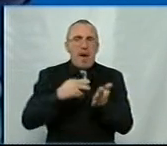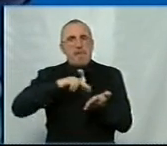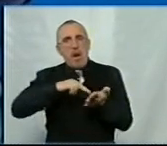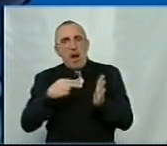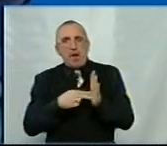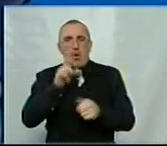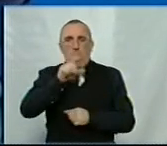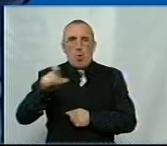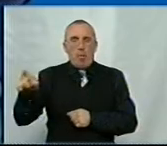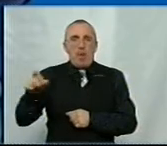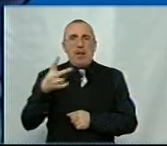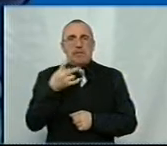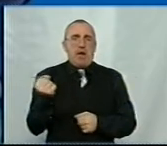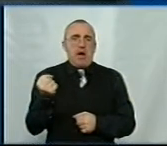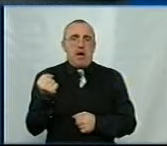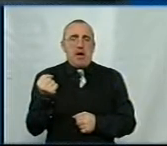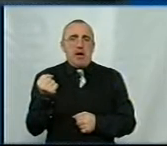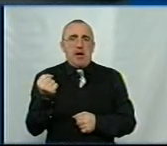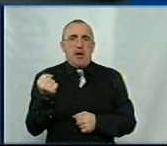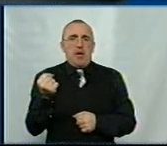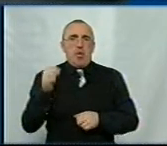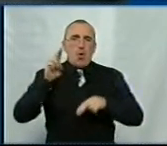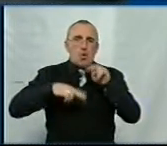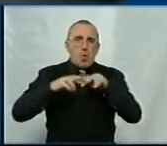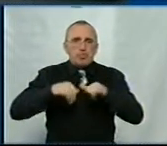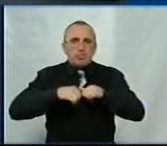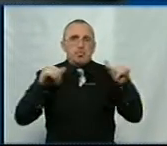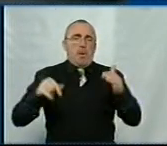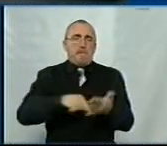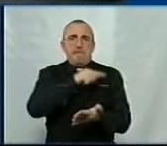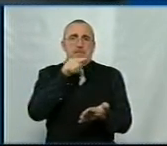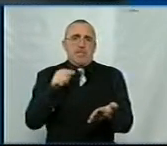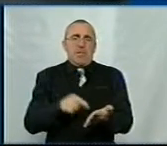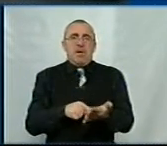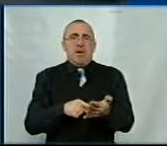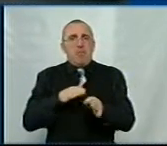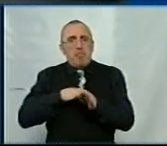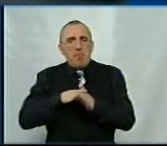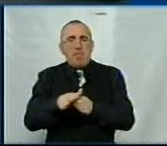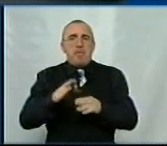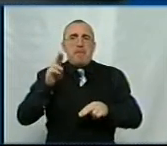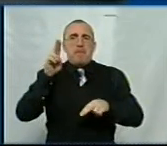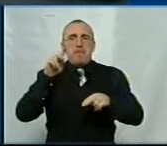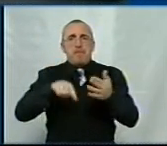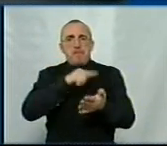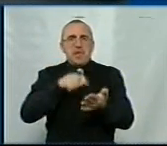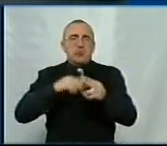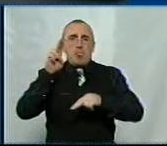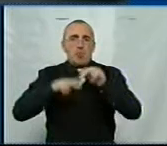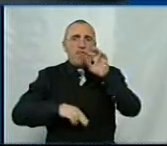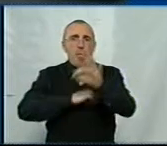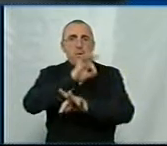громади на розбудову міста, на впровадження містобудівних проєктів, то